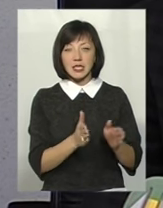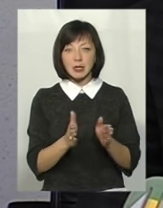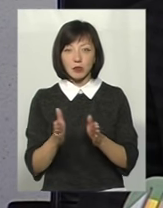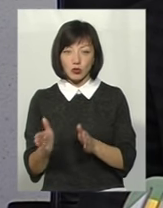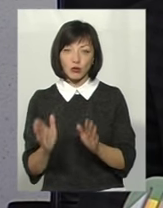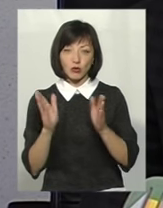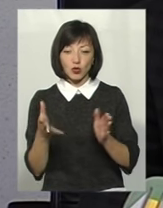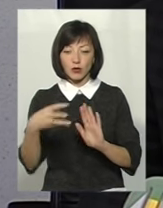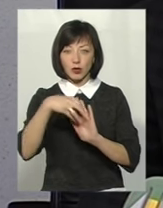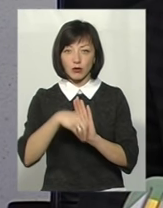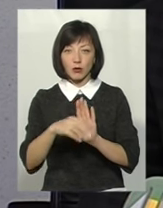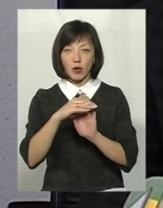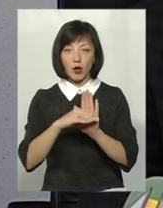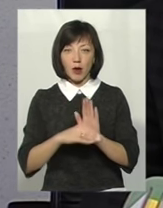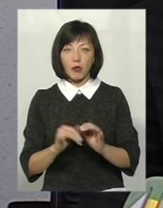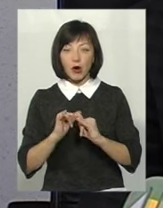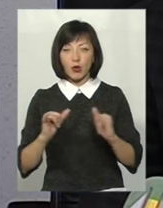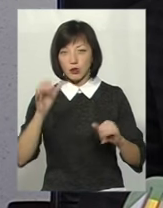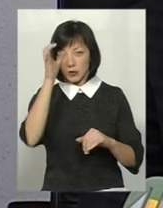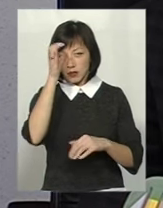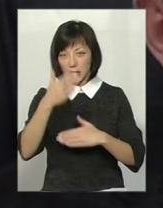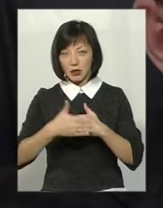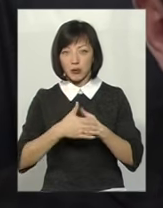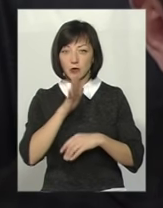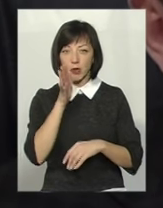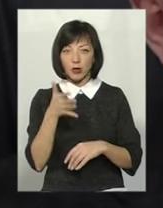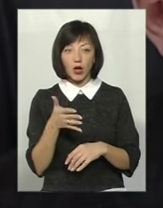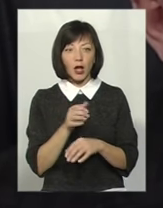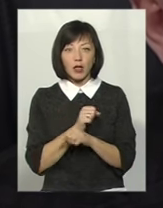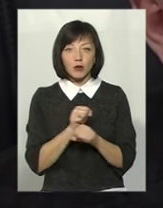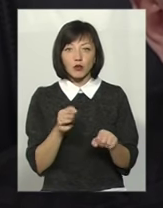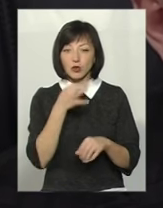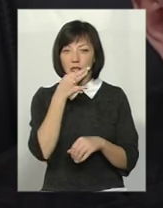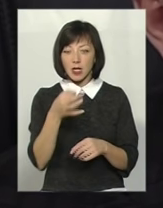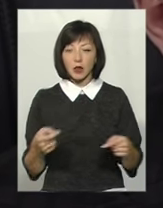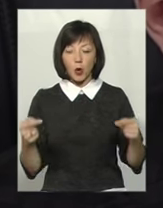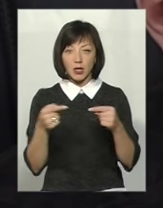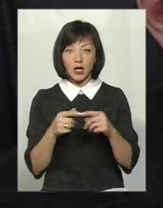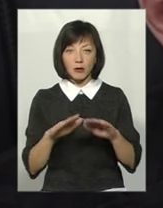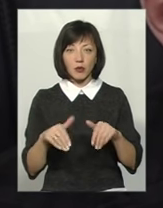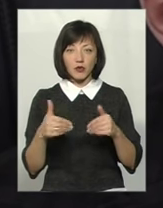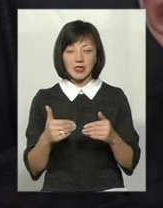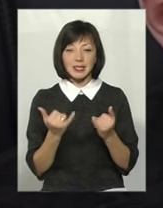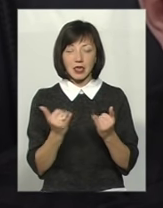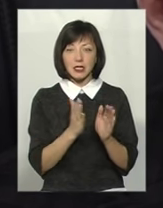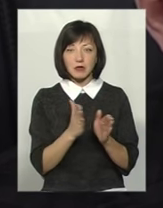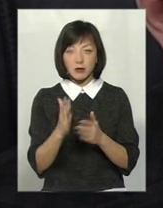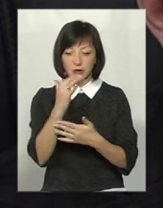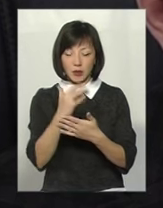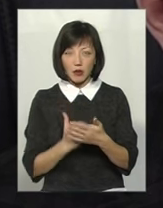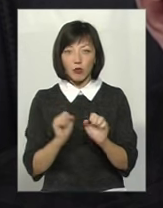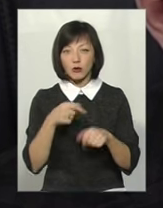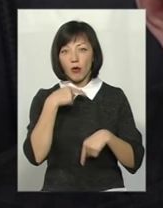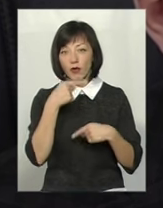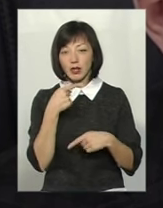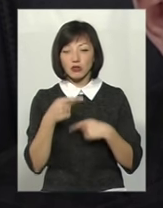і будуть включені до програми розвитку освіти на найближчі п'ять років. Не можу сказати конкретних пропозицій, тому що вони зараз систематизуються, про них ми зможемо